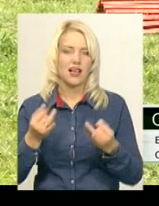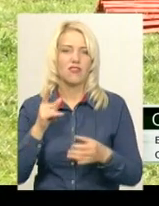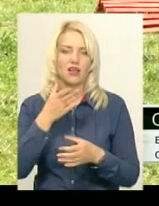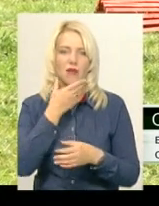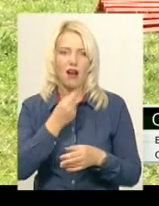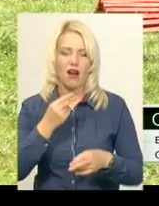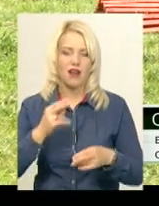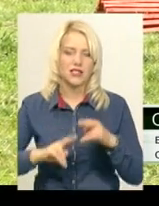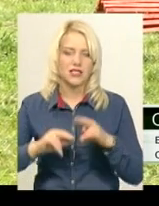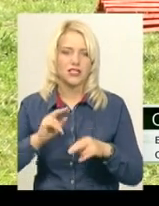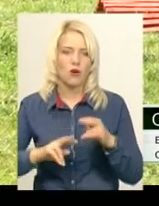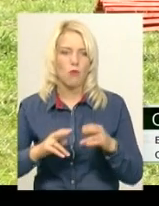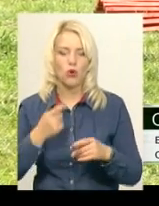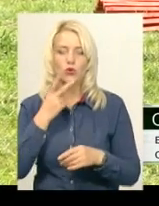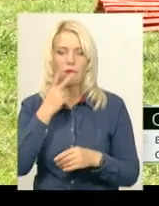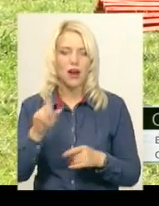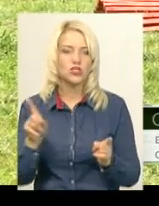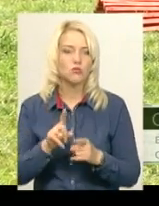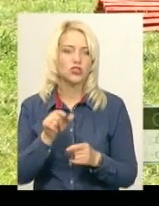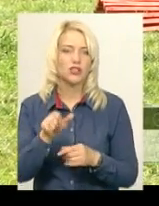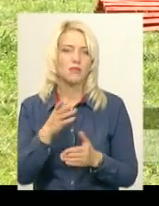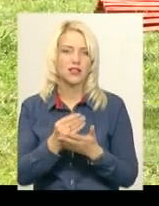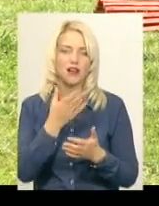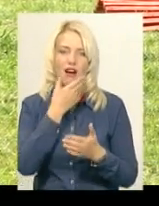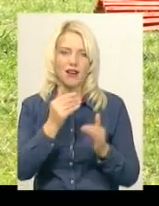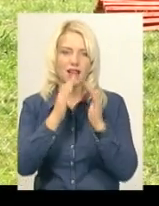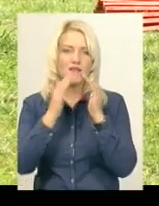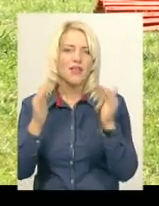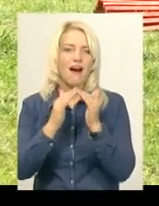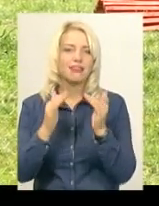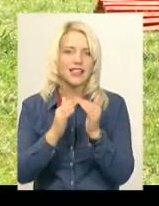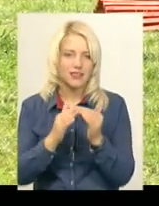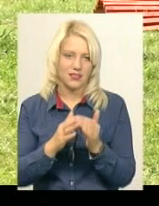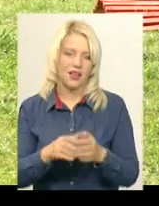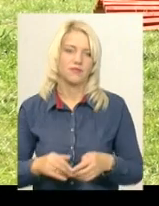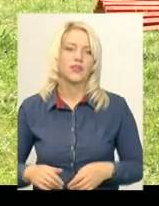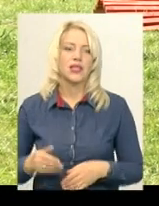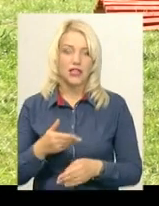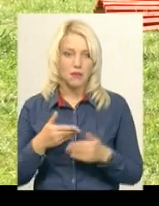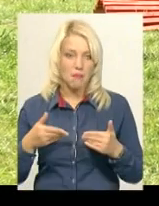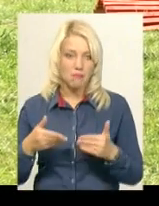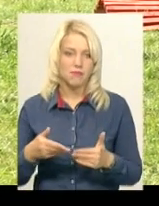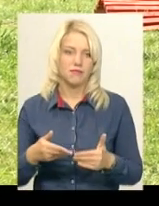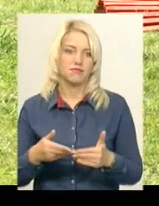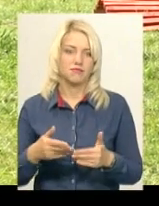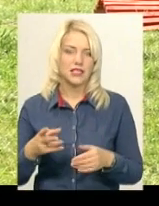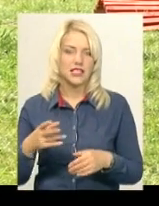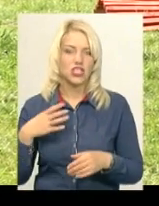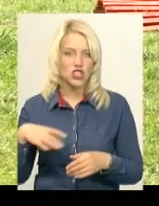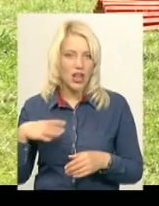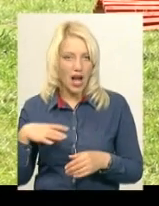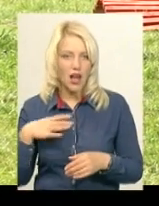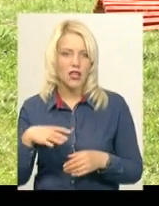гарні споруди. Бачимо, ця є така хатинка, чарівна вже є. Ми з нетерпінням